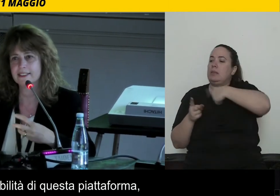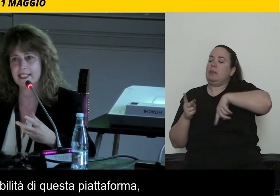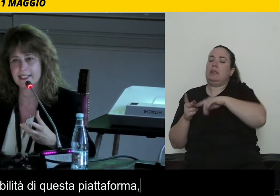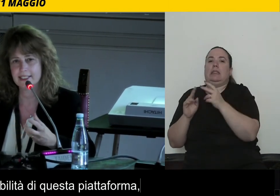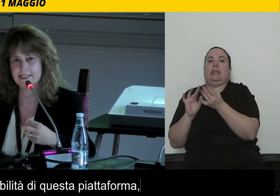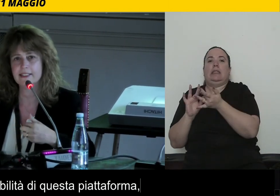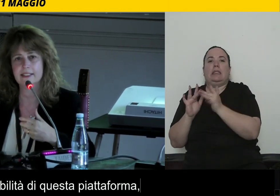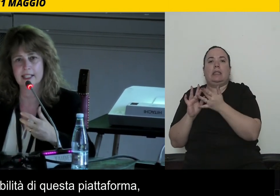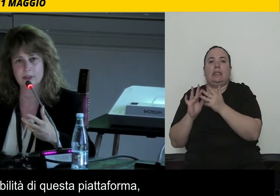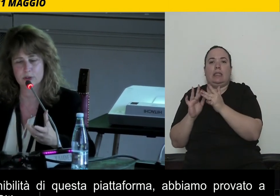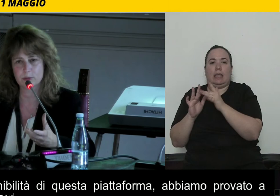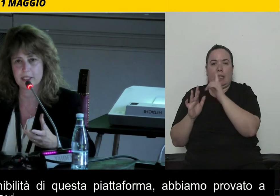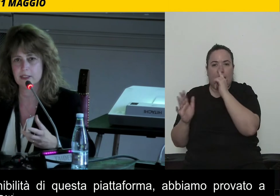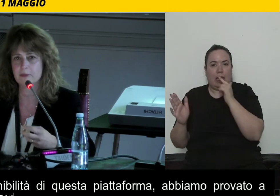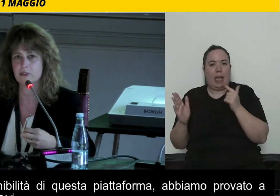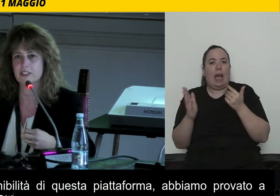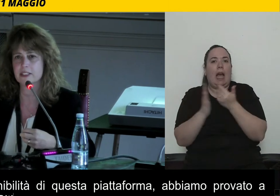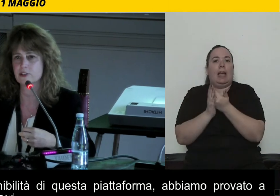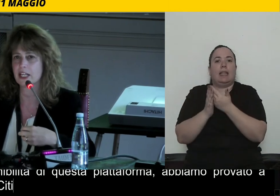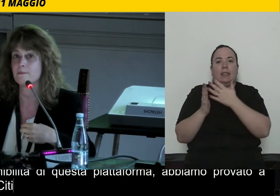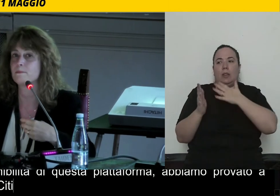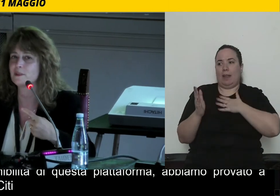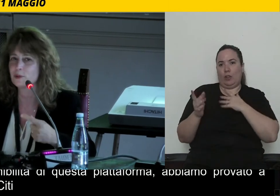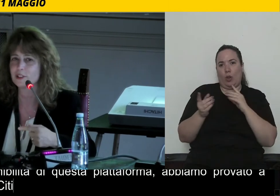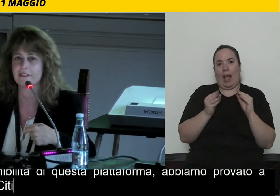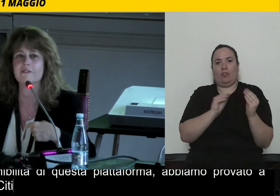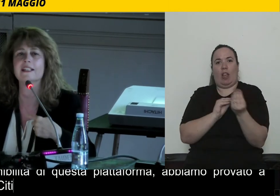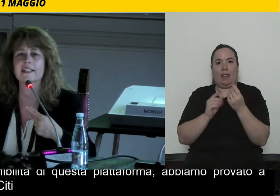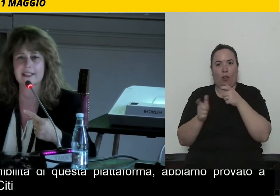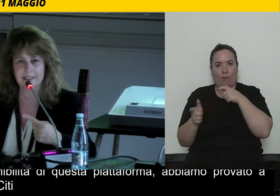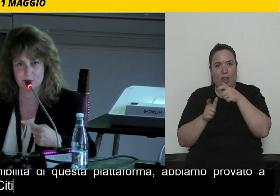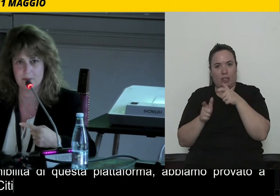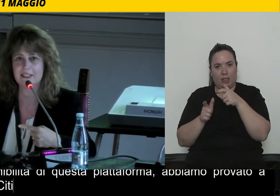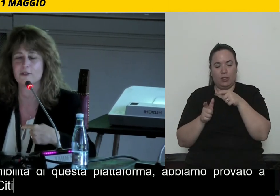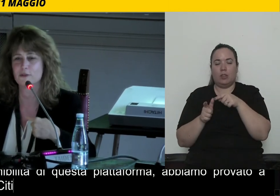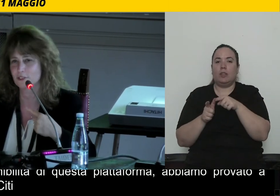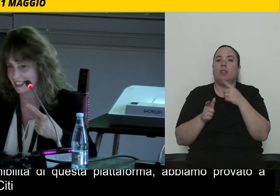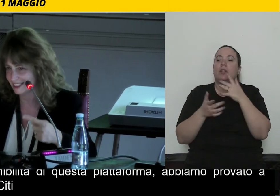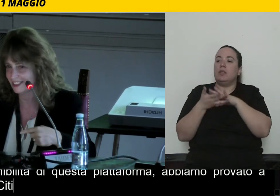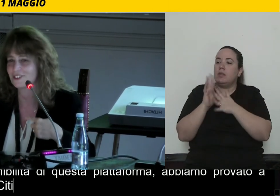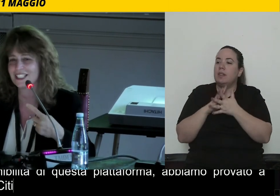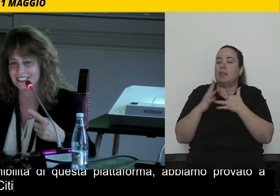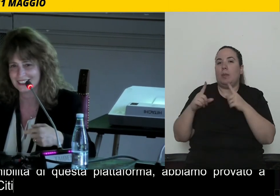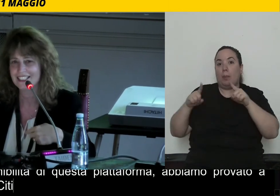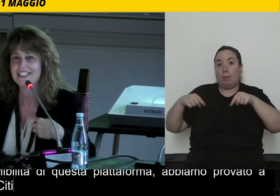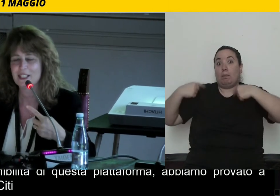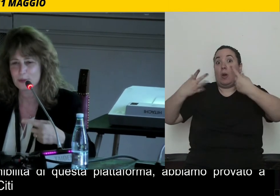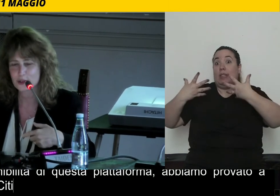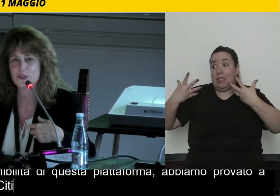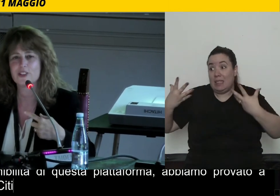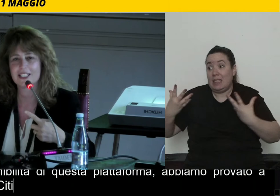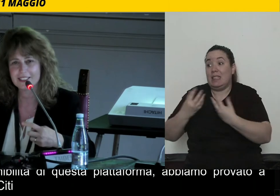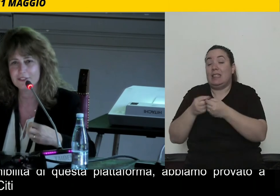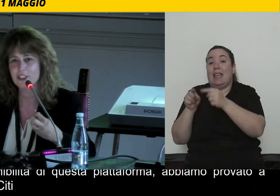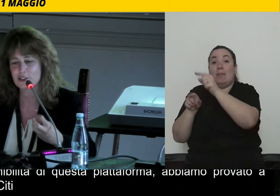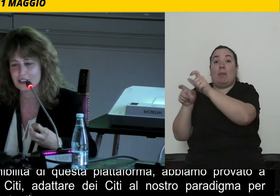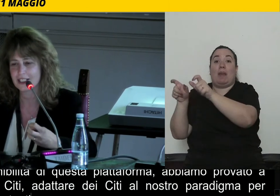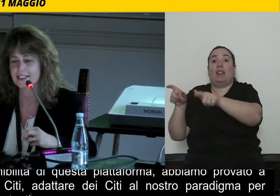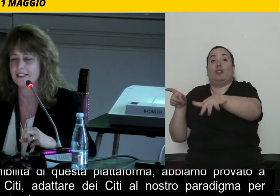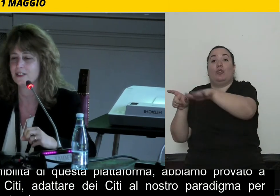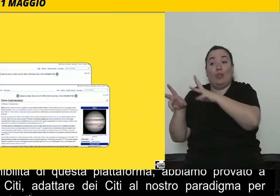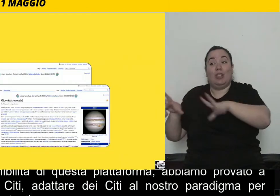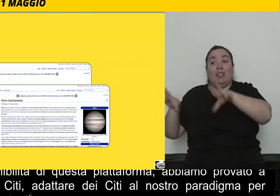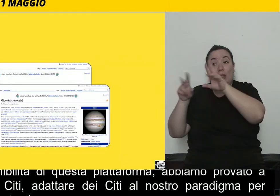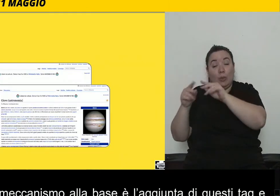meglio ad adattare dei siti al nostro paradigma conversazionale per poter validare nuovamente con gli utenti. Ricordate il processo iterativo e la